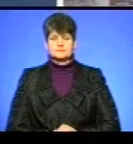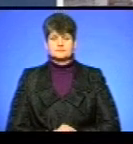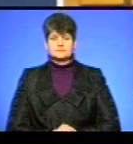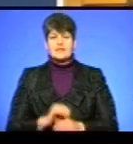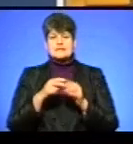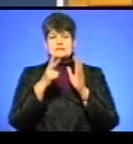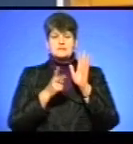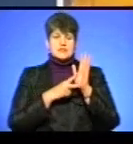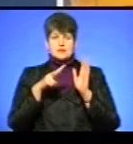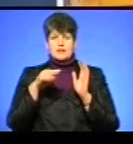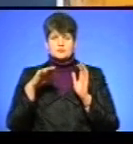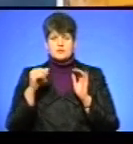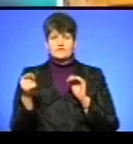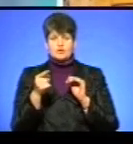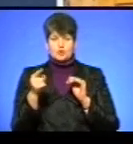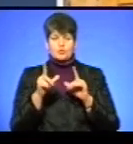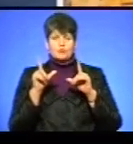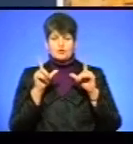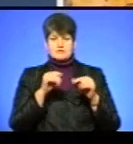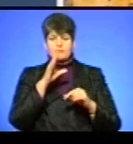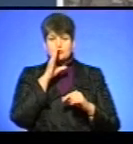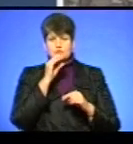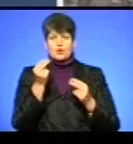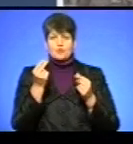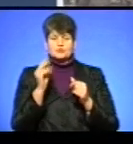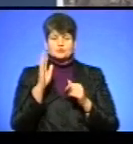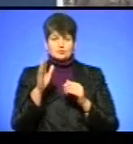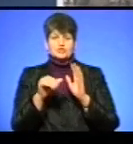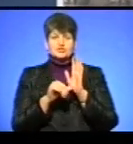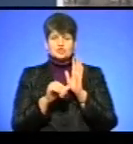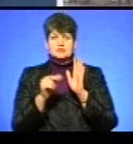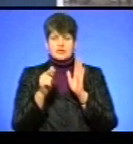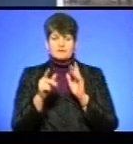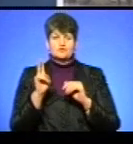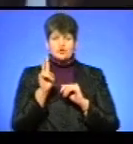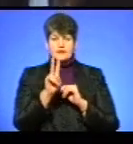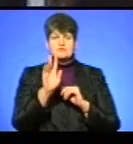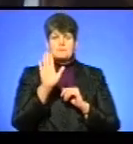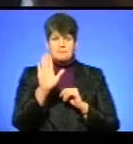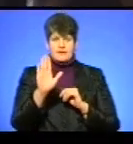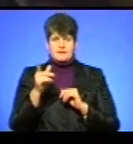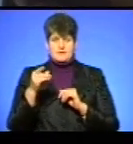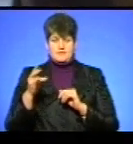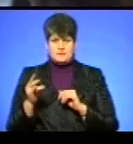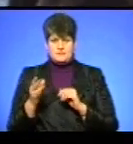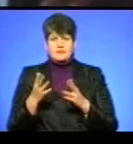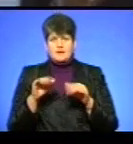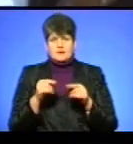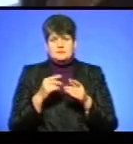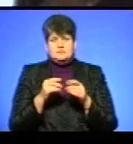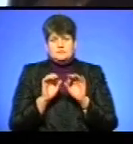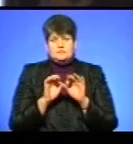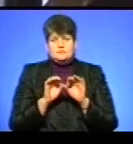17 листопада у Тернополі проїзд у маршрутках коштуватиме 6 гривень, у тролейбусах – 5. Нехай аргументують ціну,